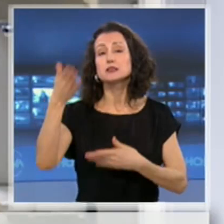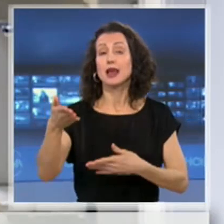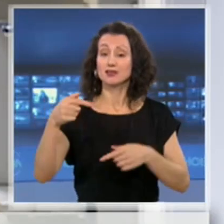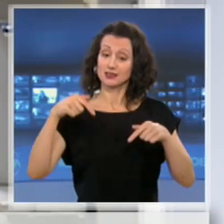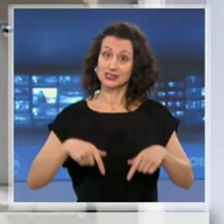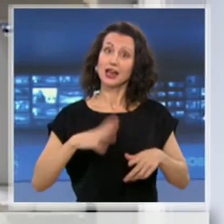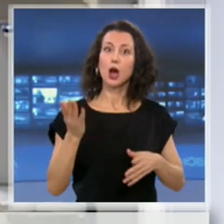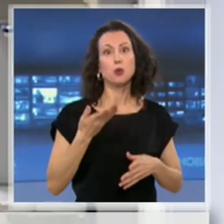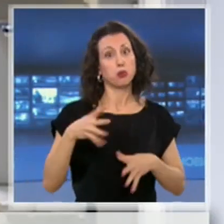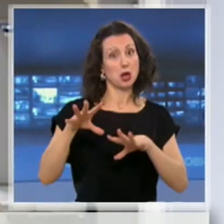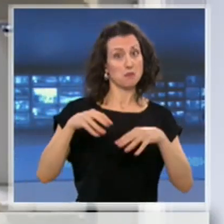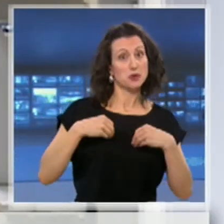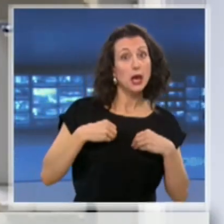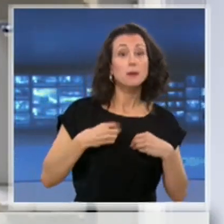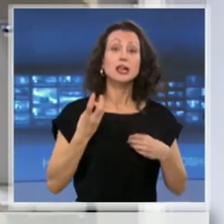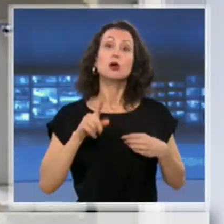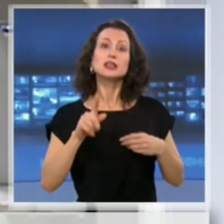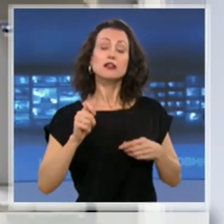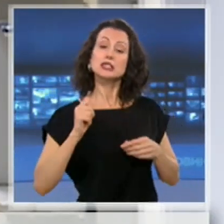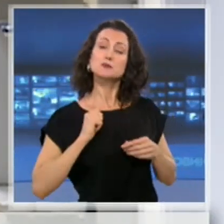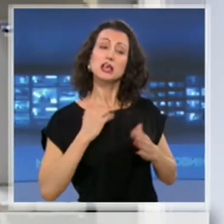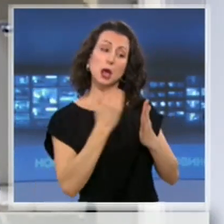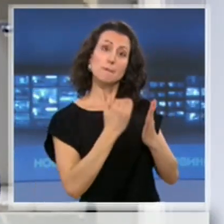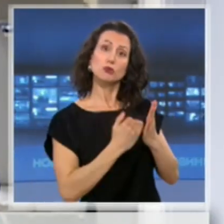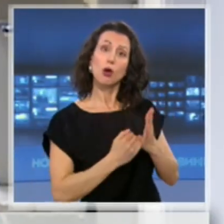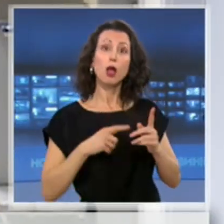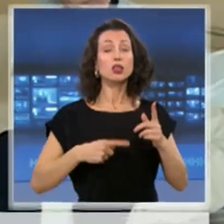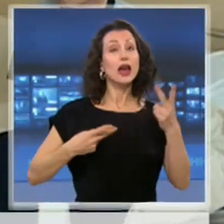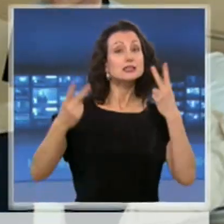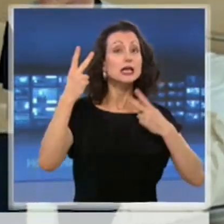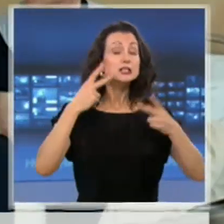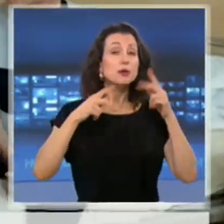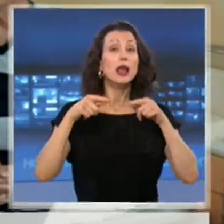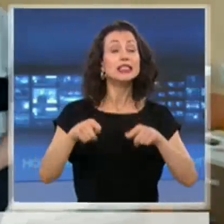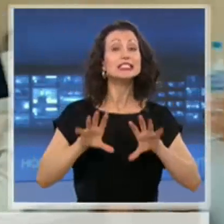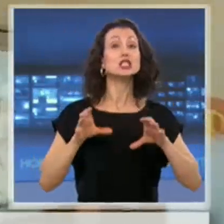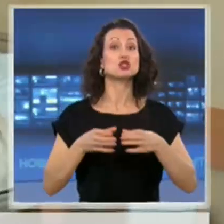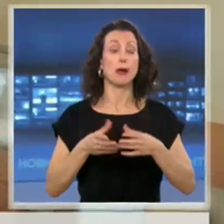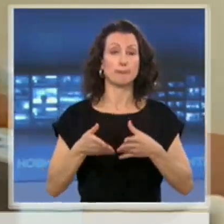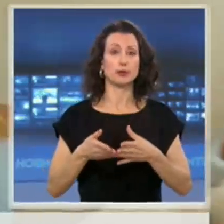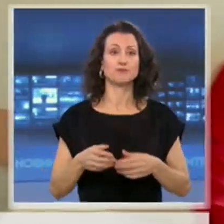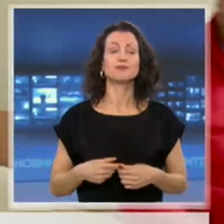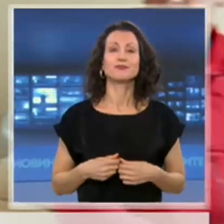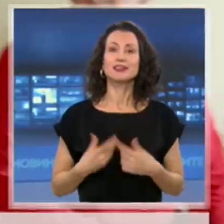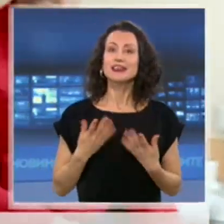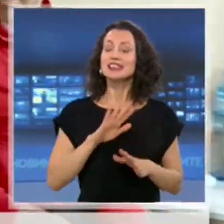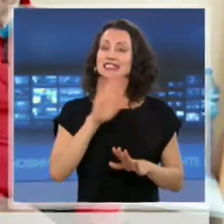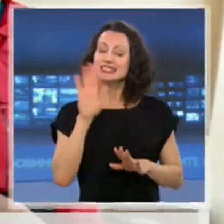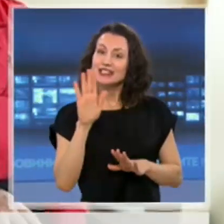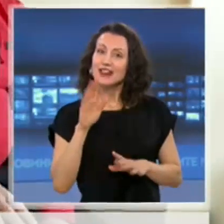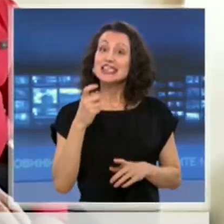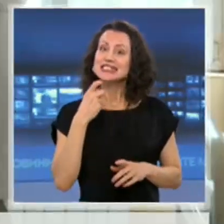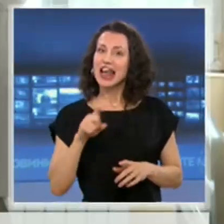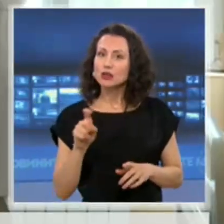решение е съгласувано и с Националния оперативен щаб. Златко, здравей! Настани се вече, готов си.